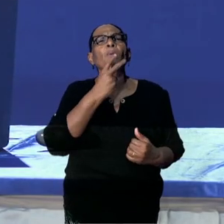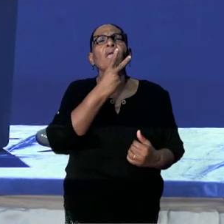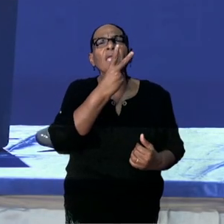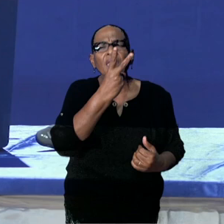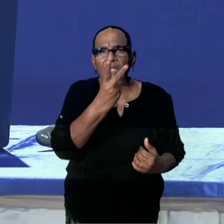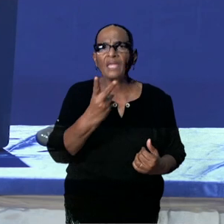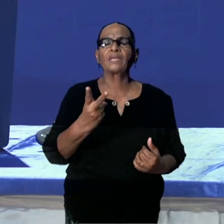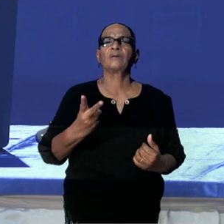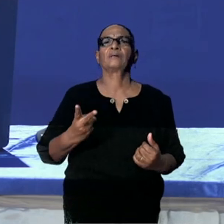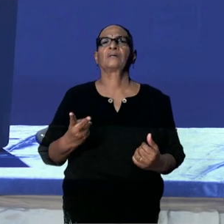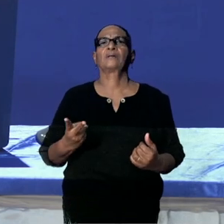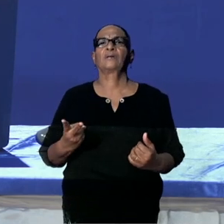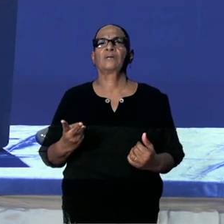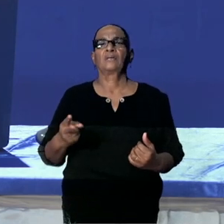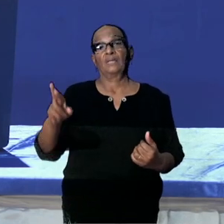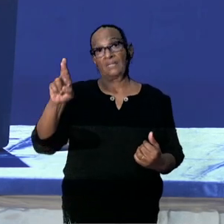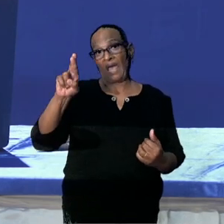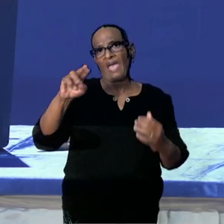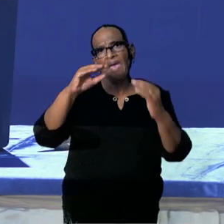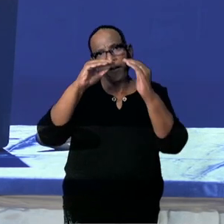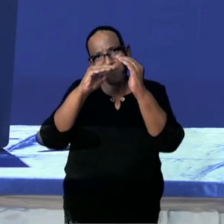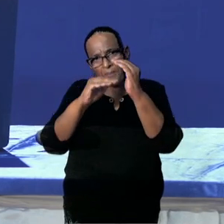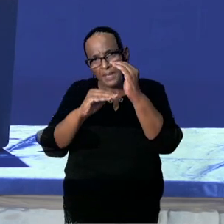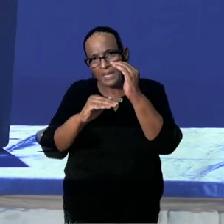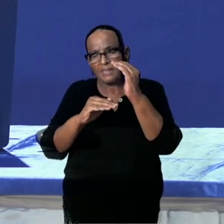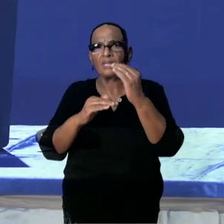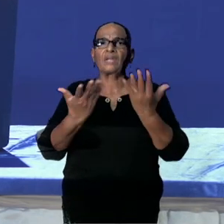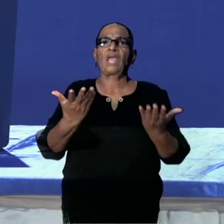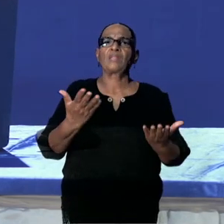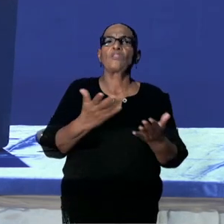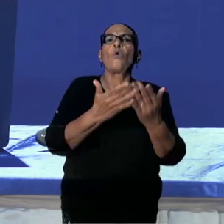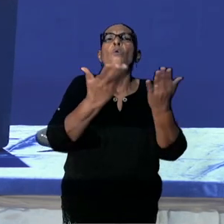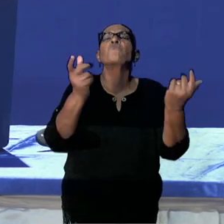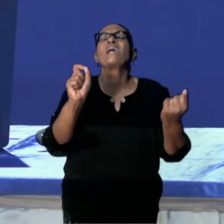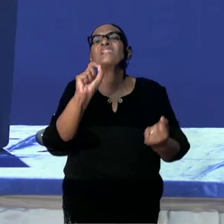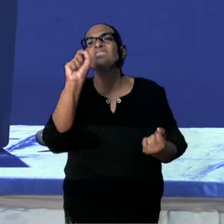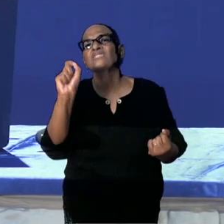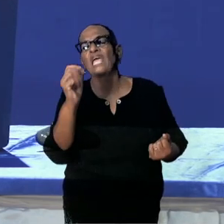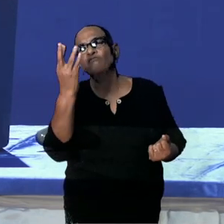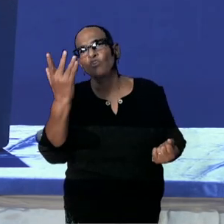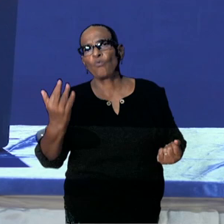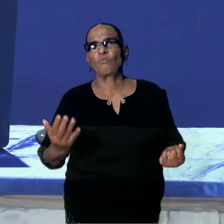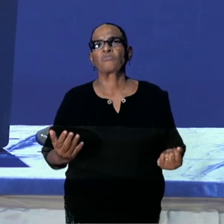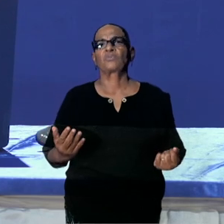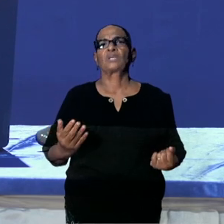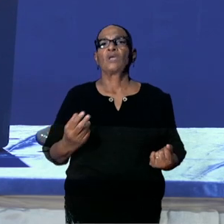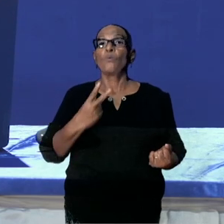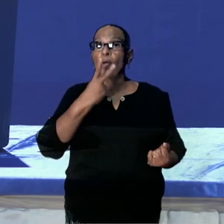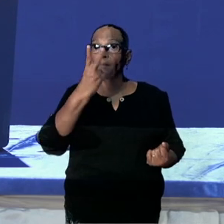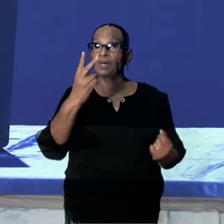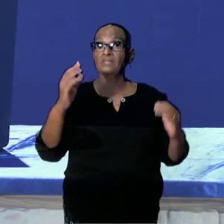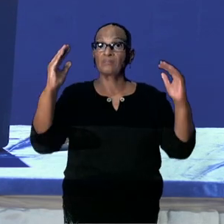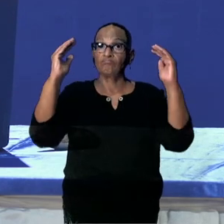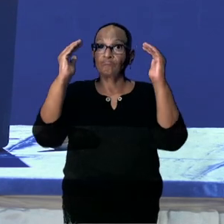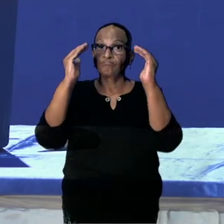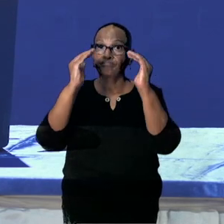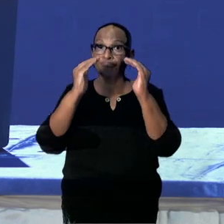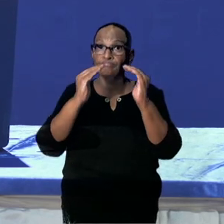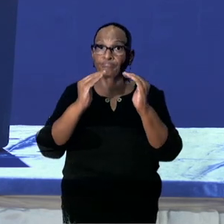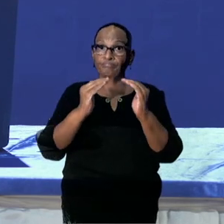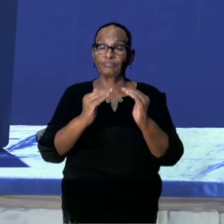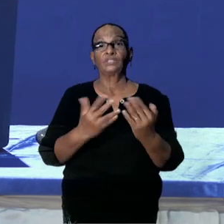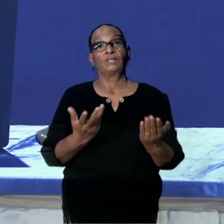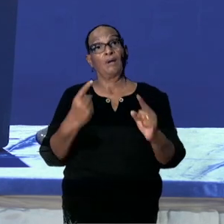positivity rate, de R en ook het incidentiecijfer. En bij allemaal hebben we een scherpe daling gezien. De